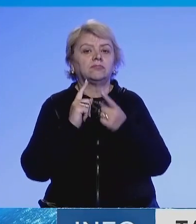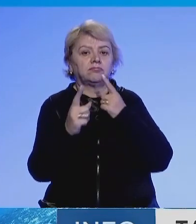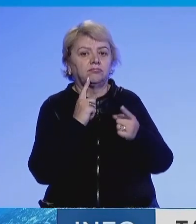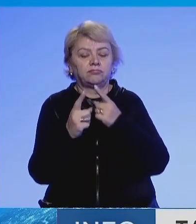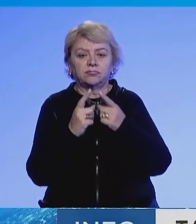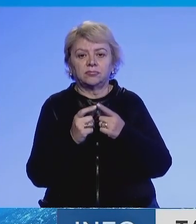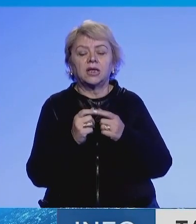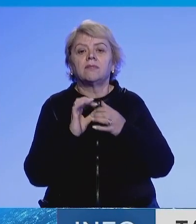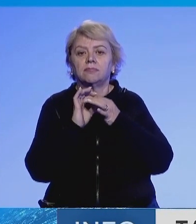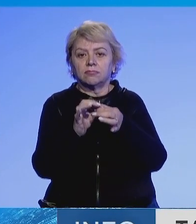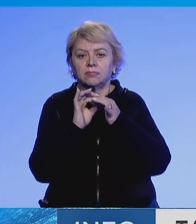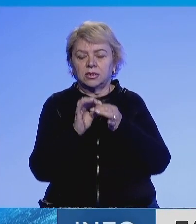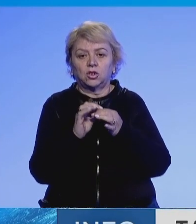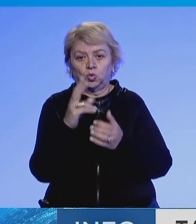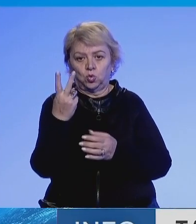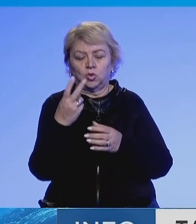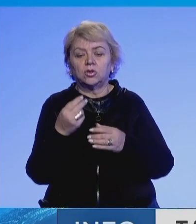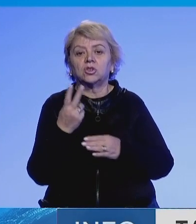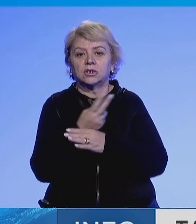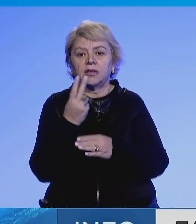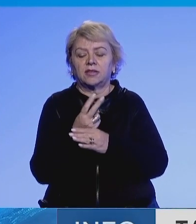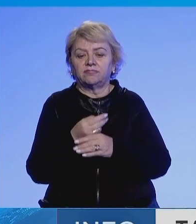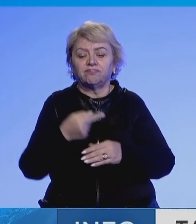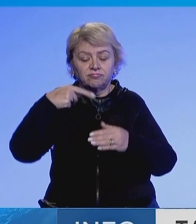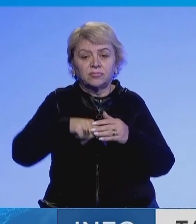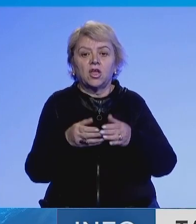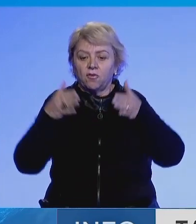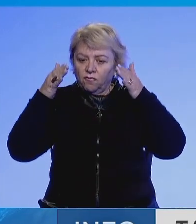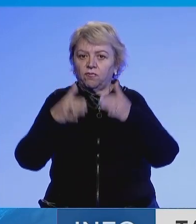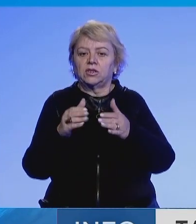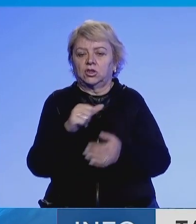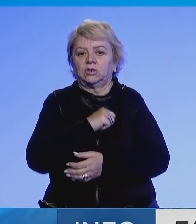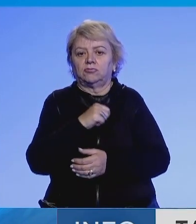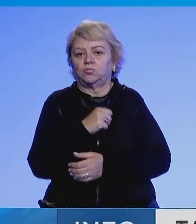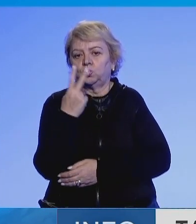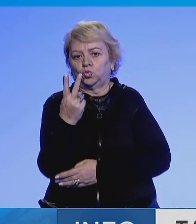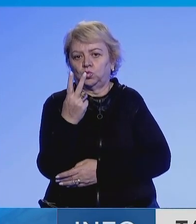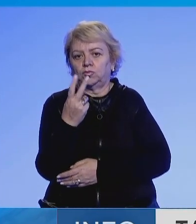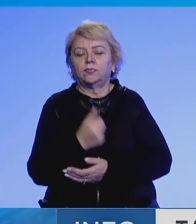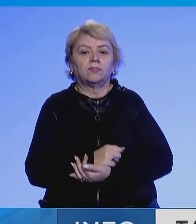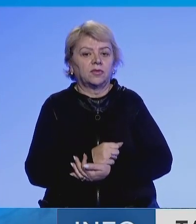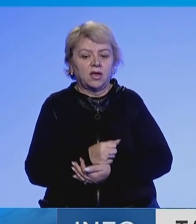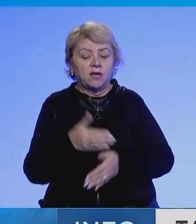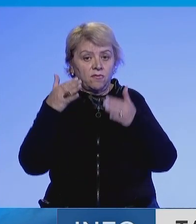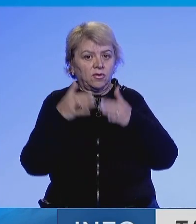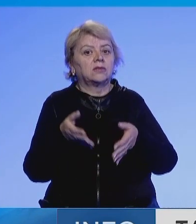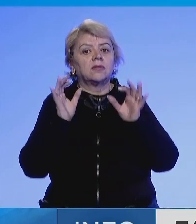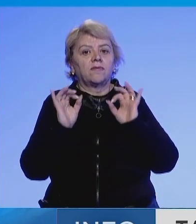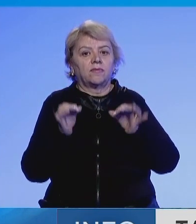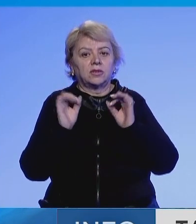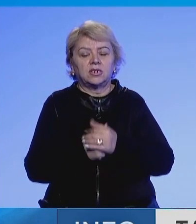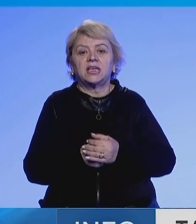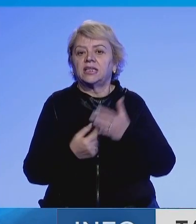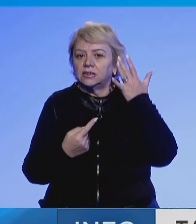për mardhenje dy palsha dhe mundësit e thelimit e bashkëpunimit në fusha me interes për të duja palet, me fokus të veçant në fushën e